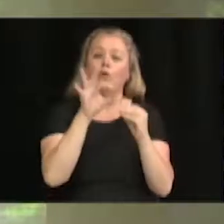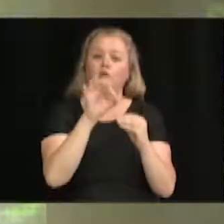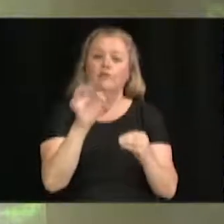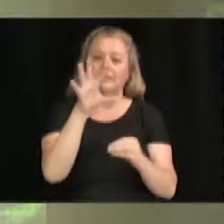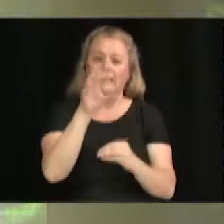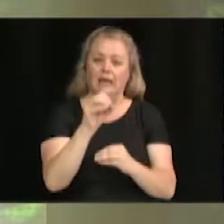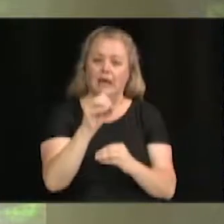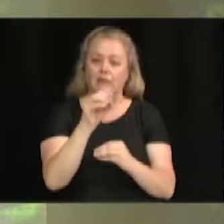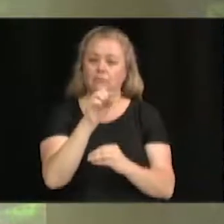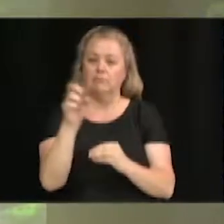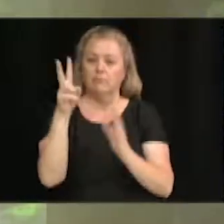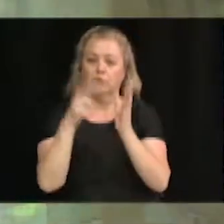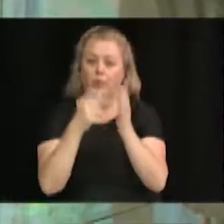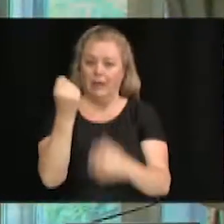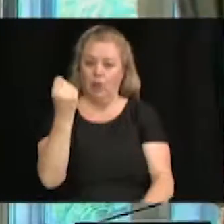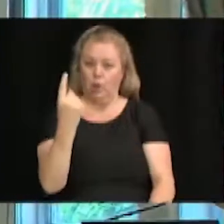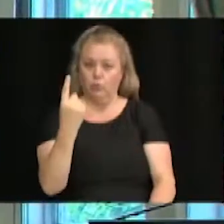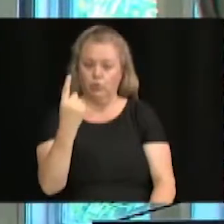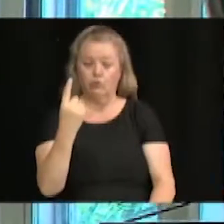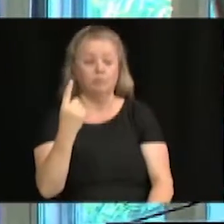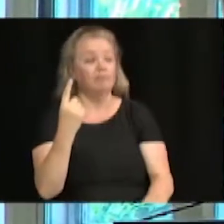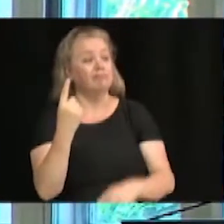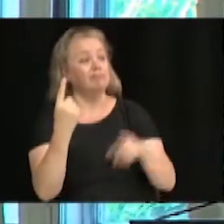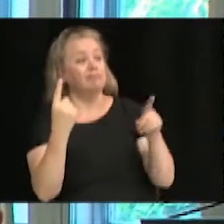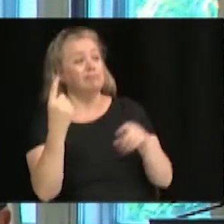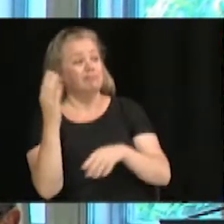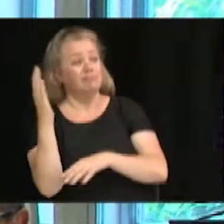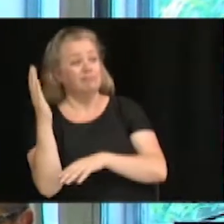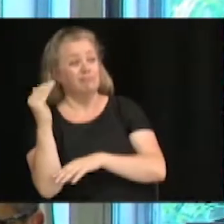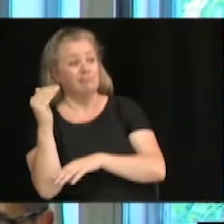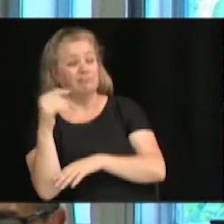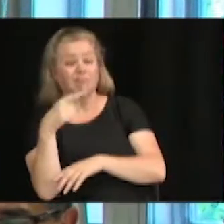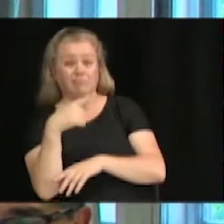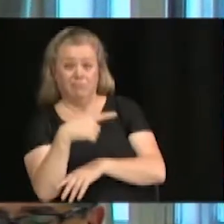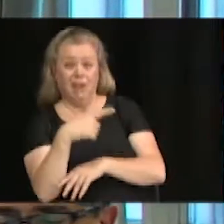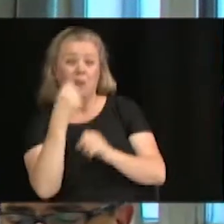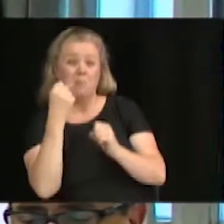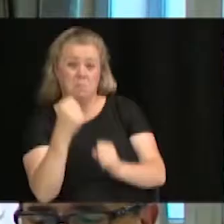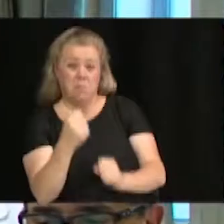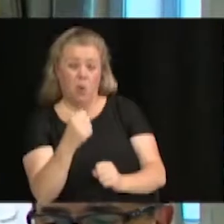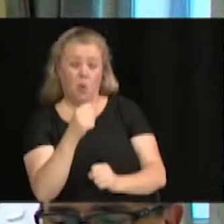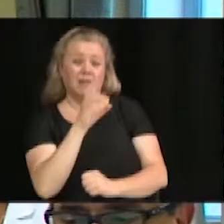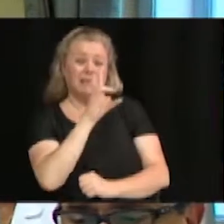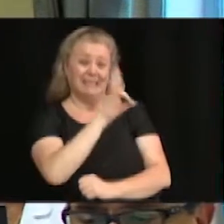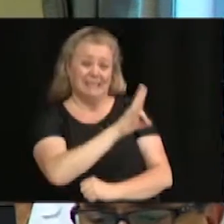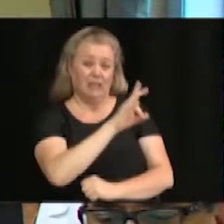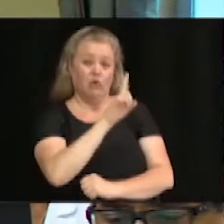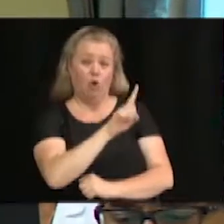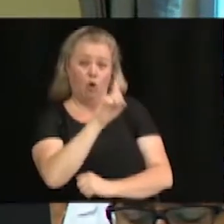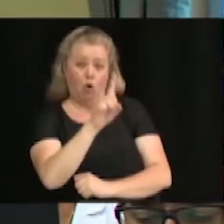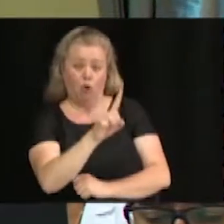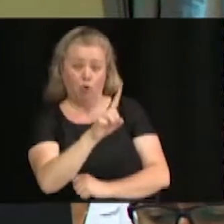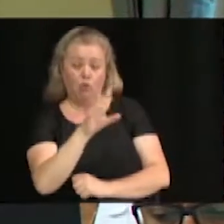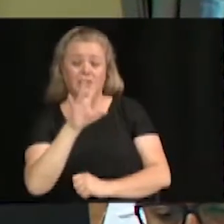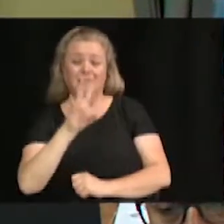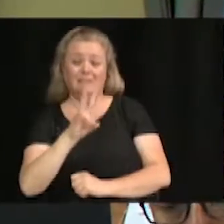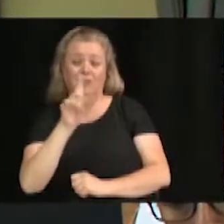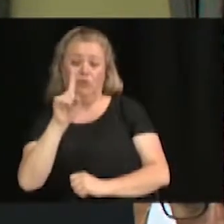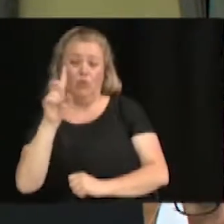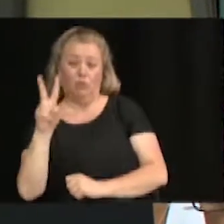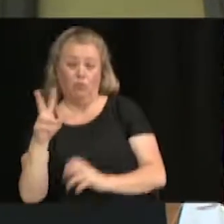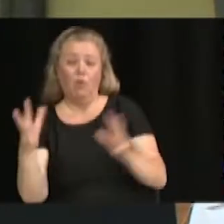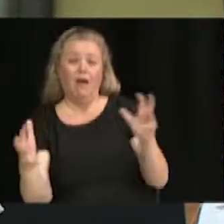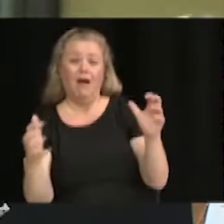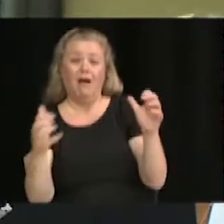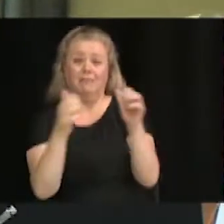parapluie. En fait, M. le maire, on peut pratiquement prendre 7.1.1 et 7.1.2 ensemble, étant donné qu'il s'agit des variations relatives aux